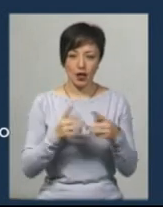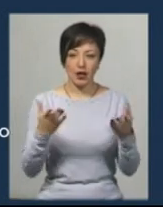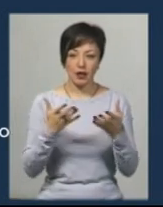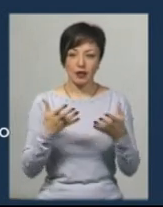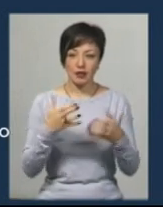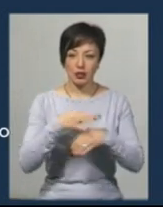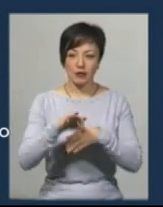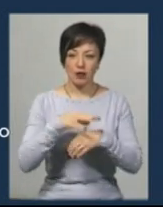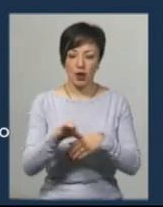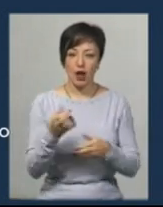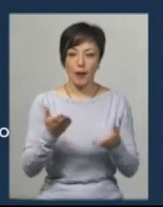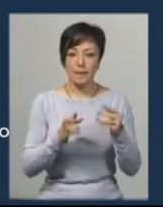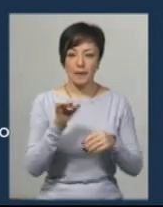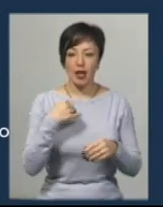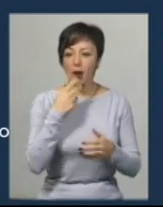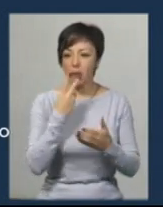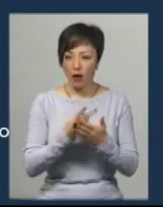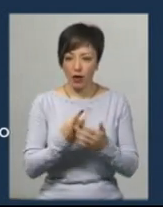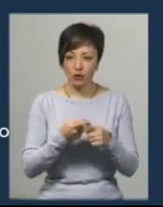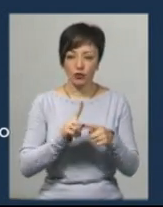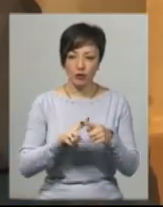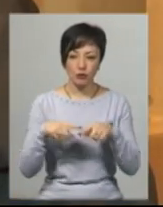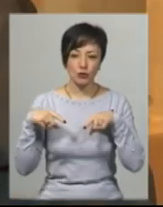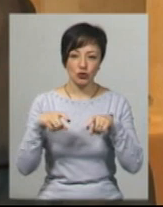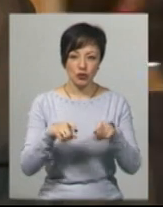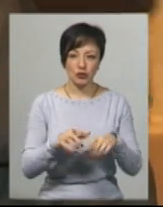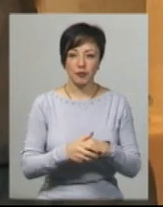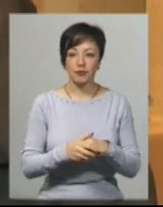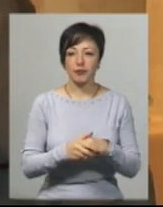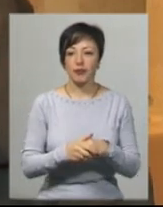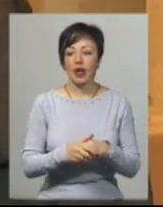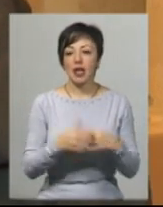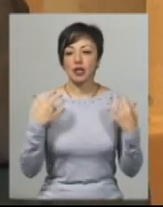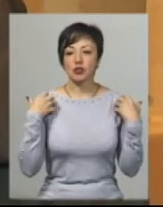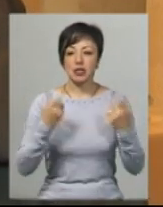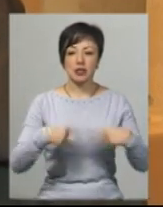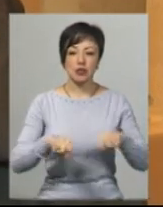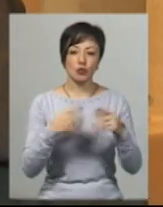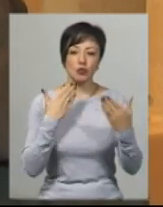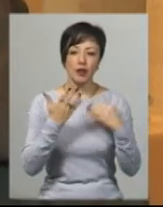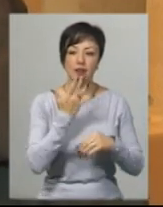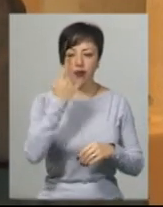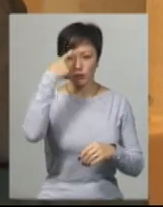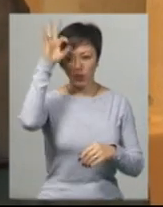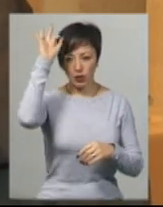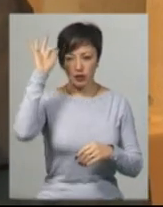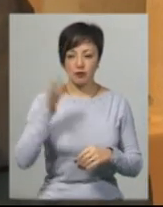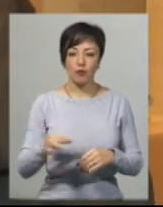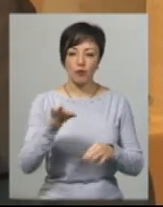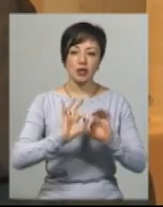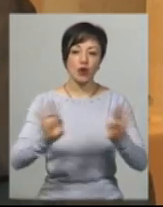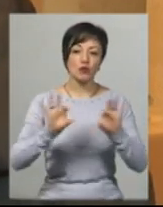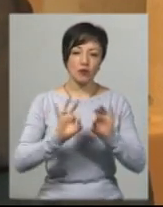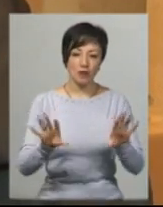живодьор. Якби я бачив і думав, що він біжить». Начальниця сектору комунікації Нацполіції в Хмельницькій області Інна Глега